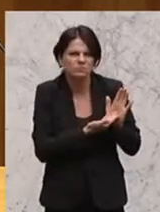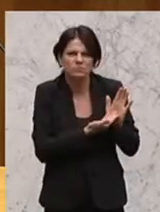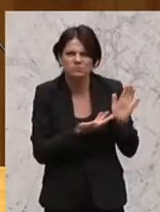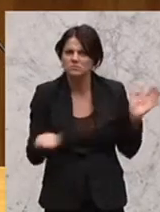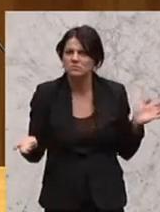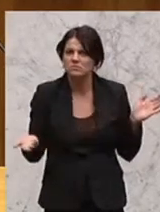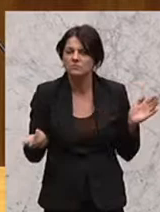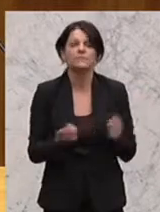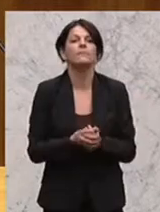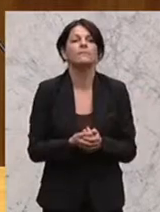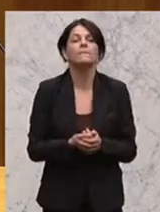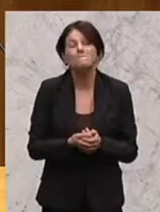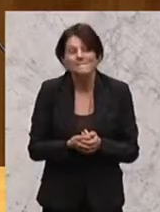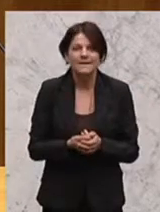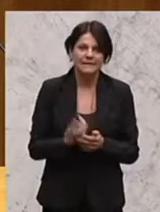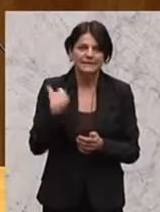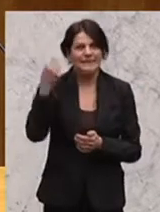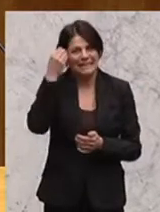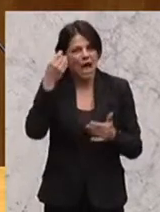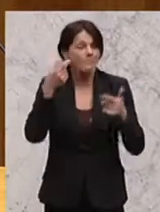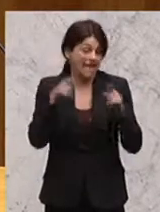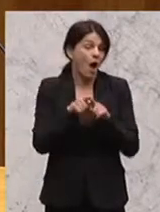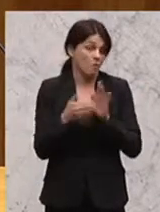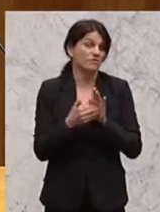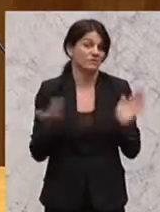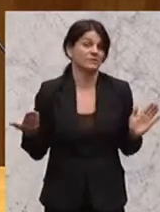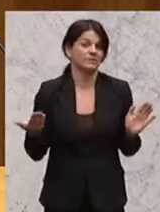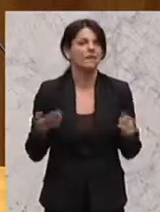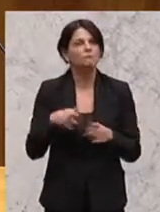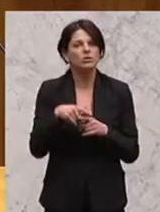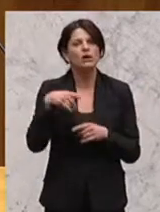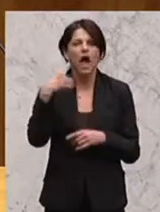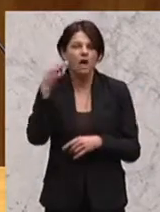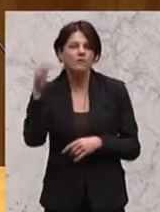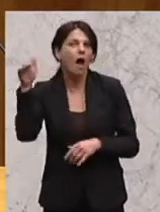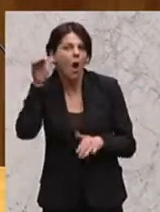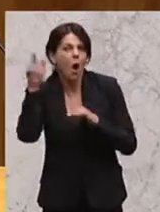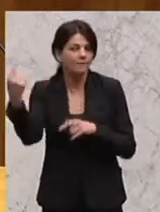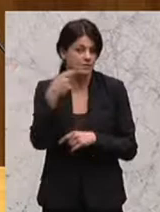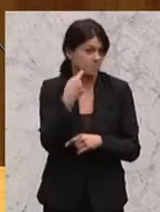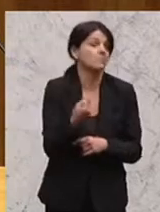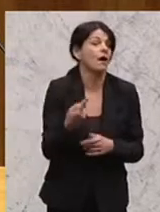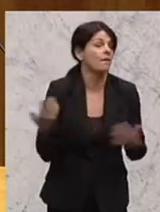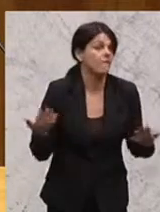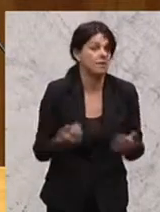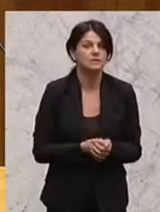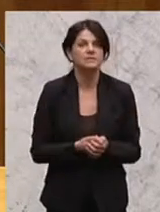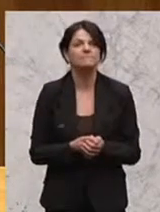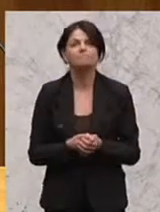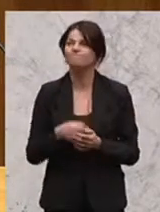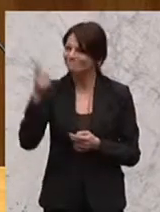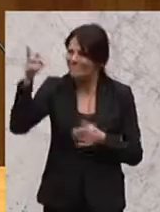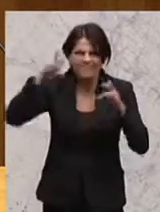Und da glaube ich auch, ist es notwendig, auf einzelne Stimmen auch zu hören, die hier auch